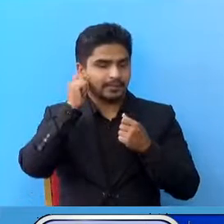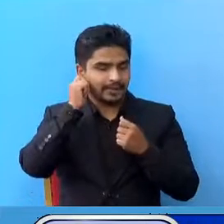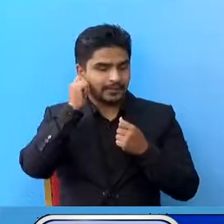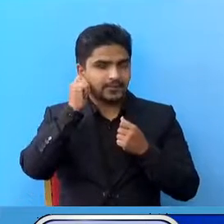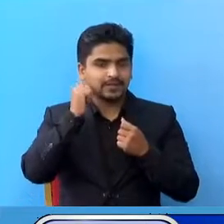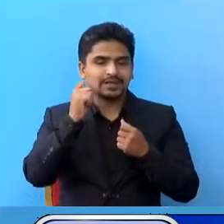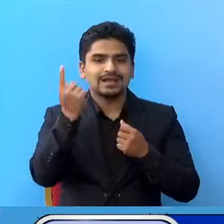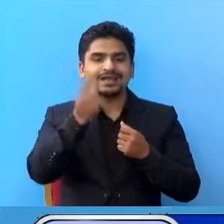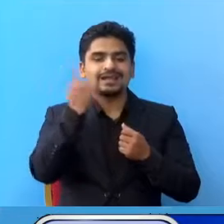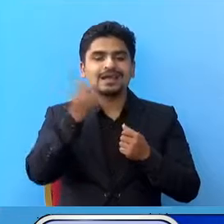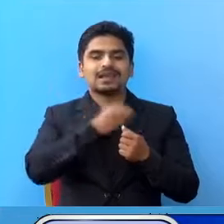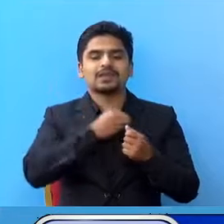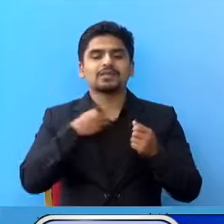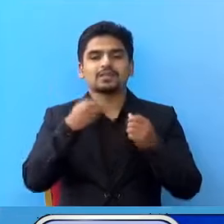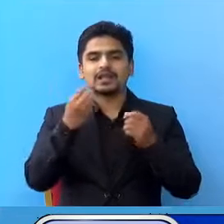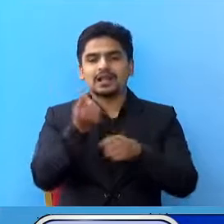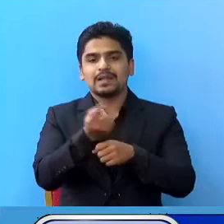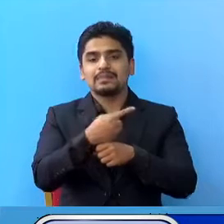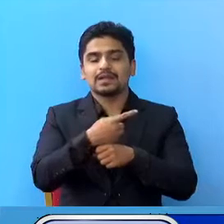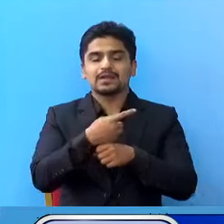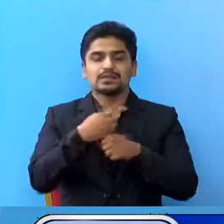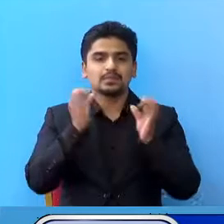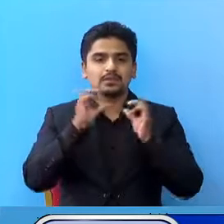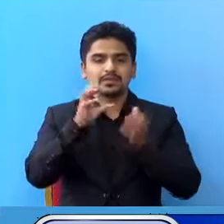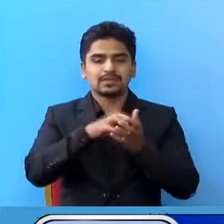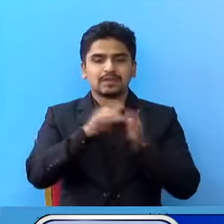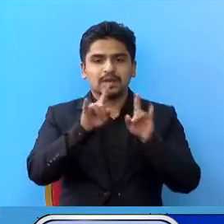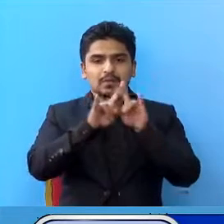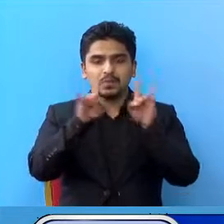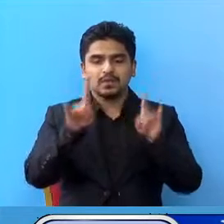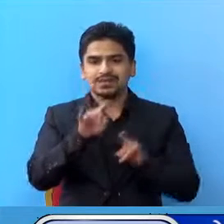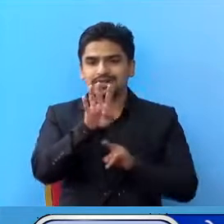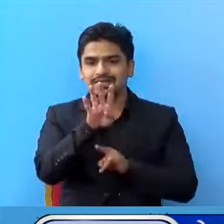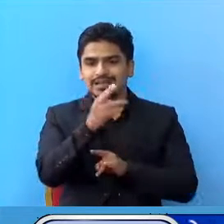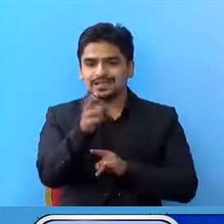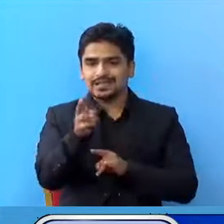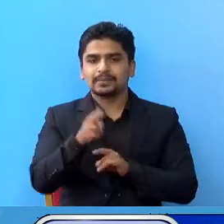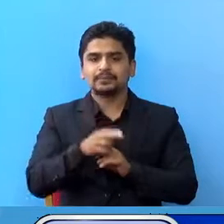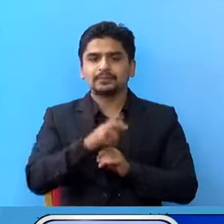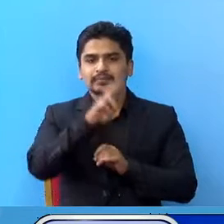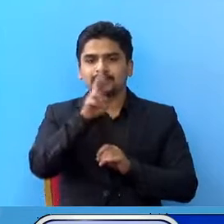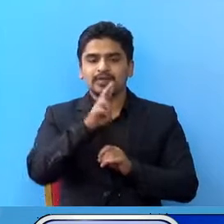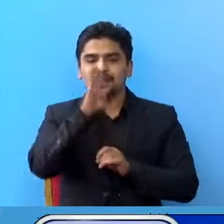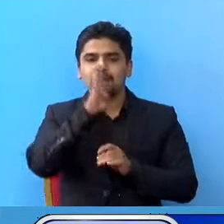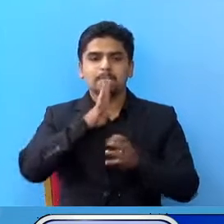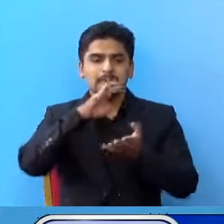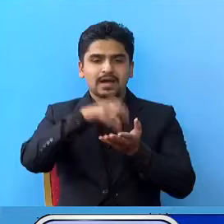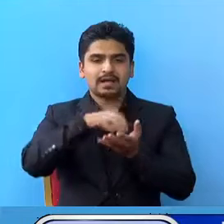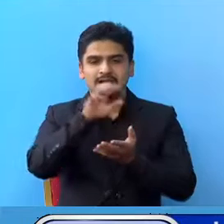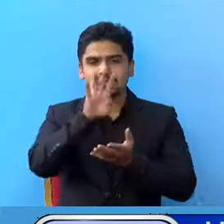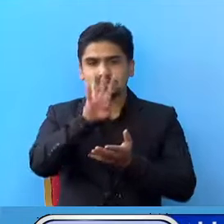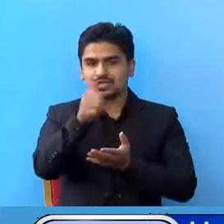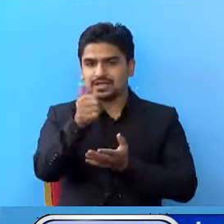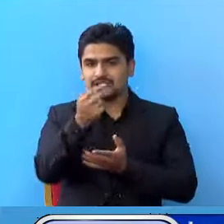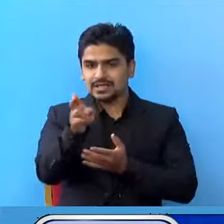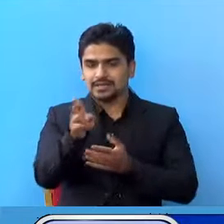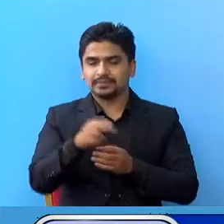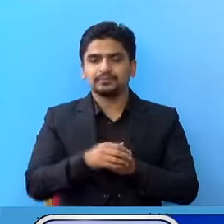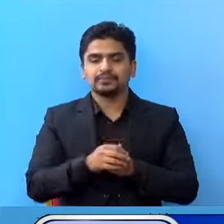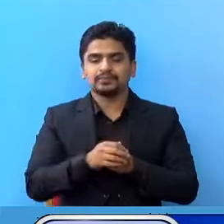नाराइणी अस्पताल बिर्जोंच प्रयोक्षाला मां पर्षा का चार जना रा बारा का चायालिस जना